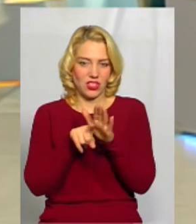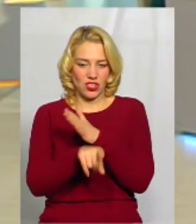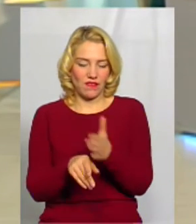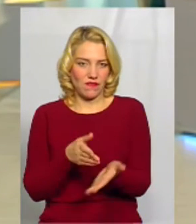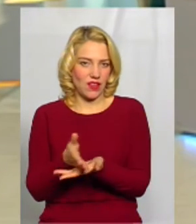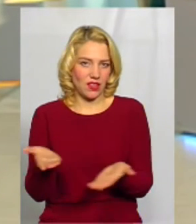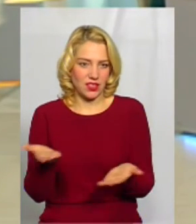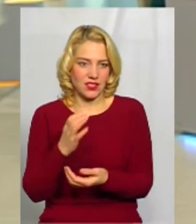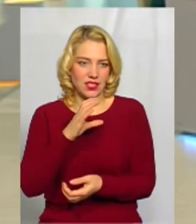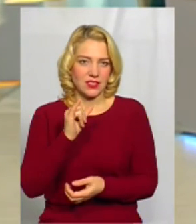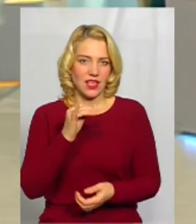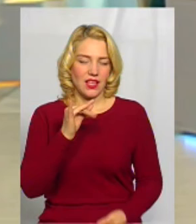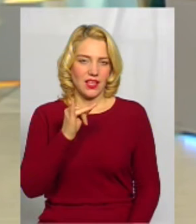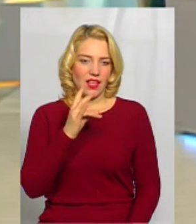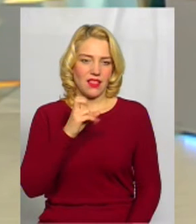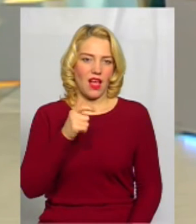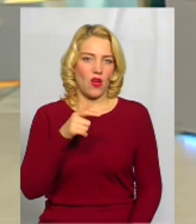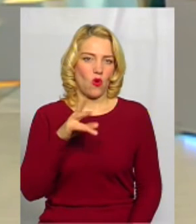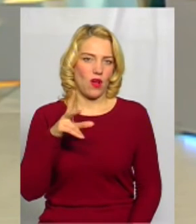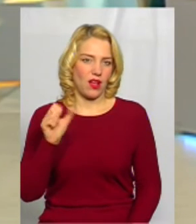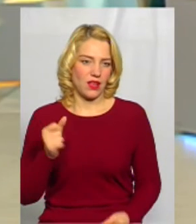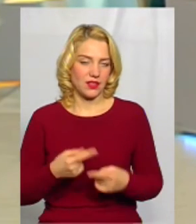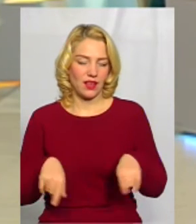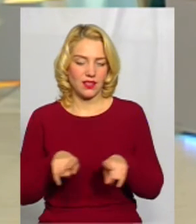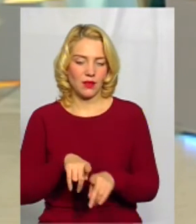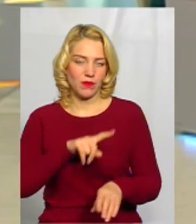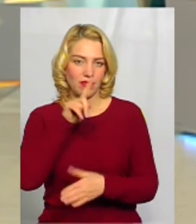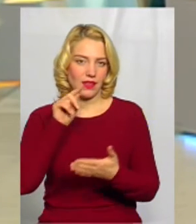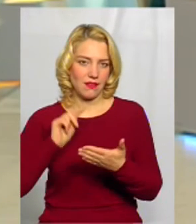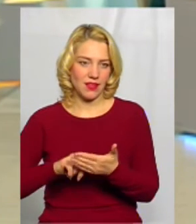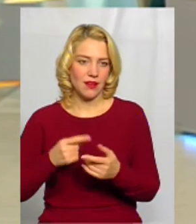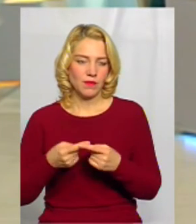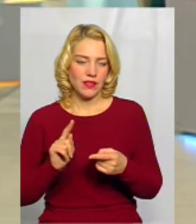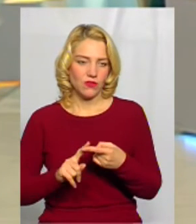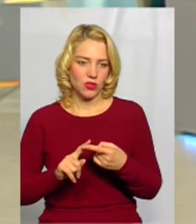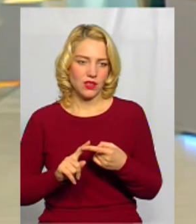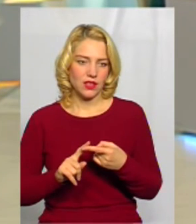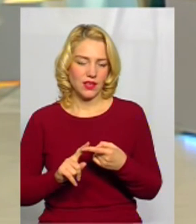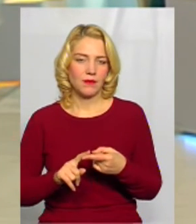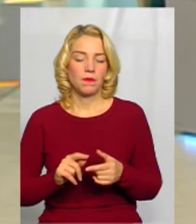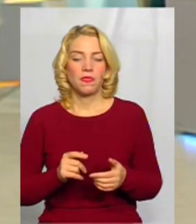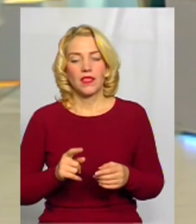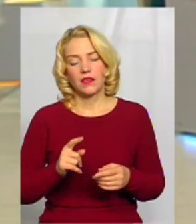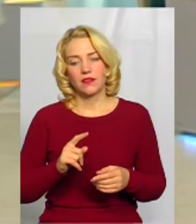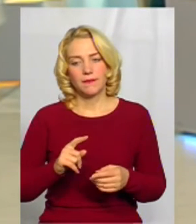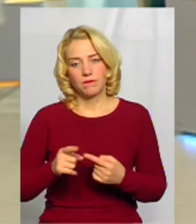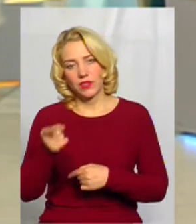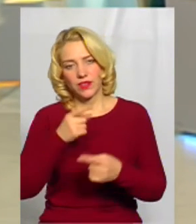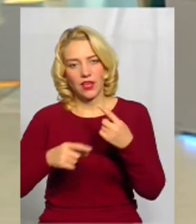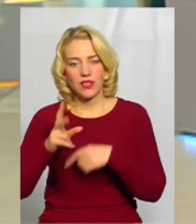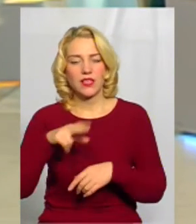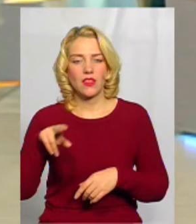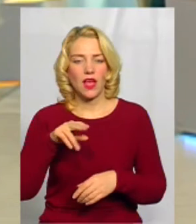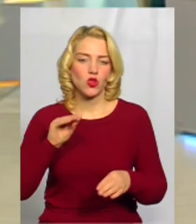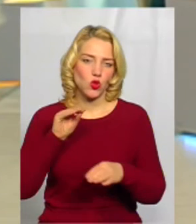варіант якийсь синагоги. Такі питання, відносно, вони, зрозуміло, завертаються на доопрацювання, ну і, зрозуміло,